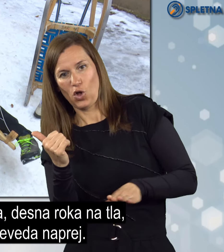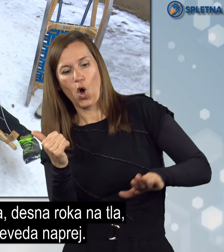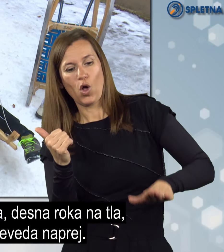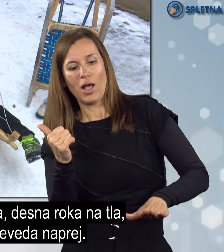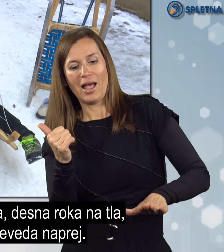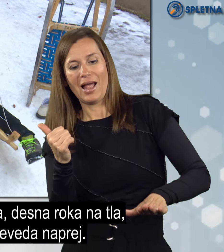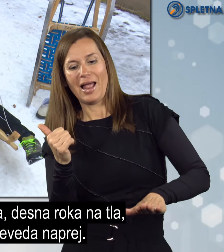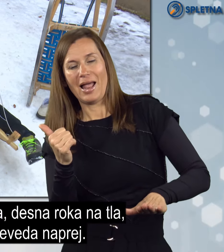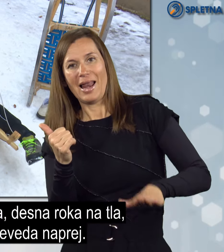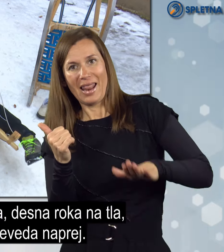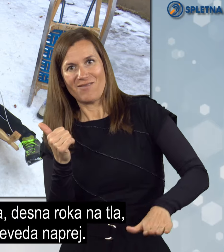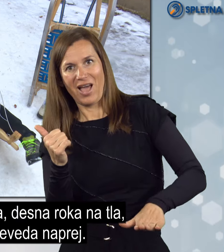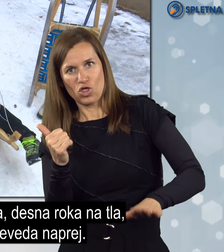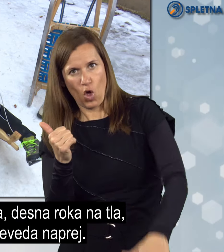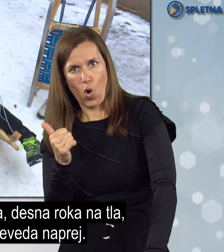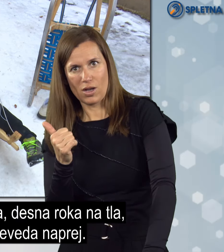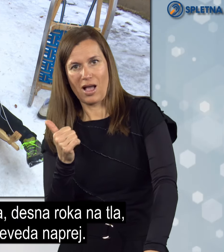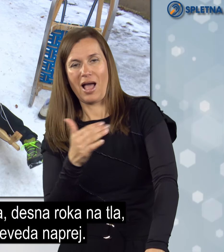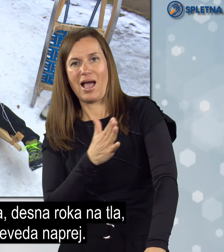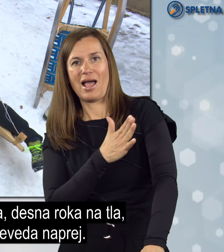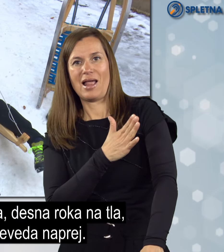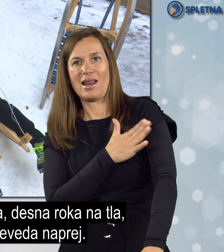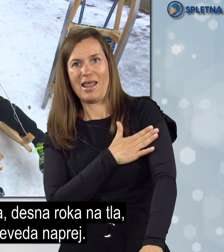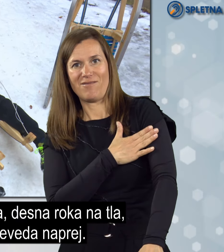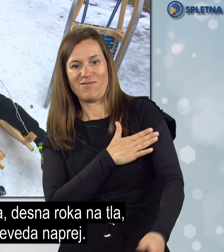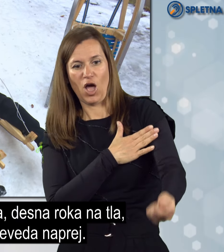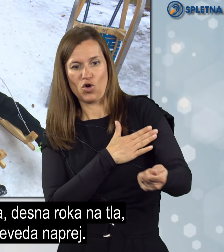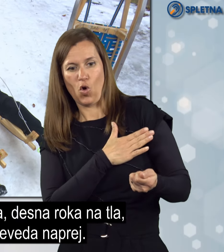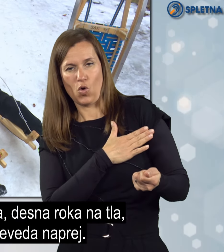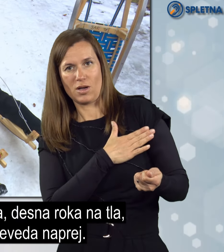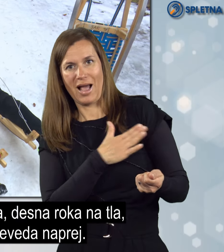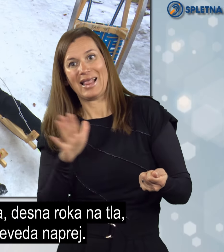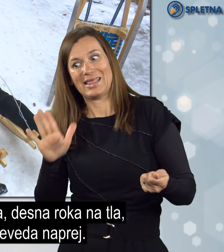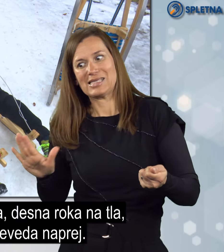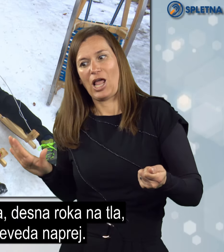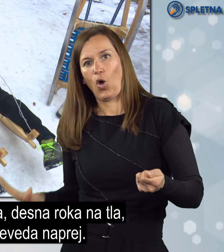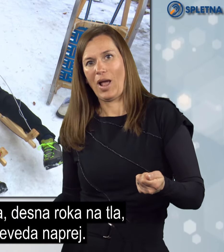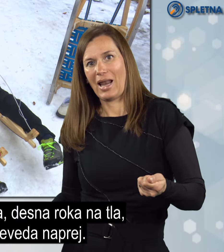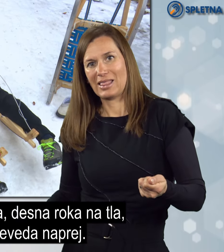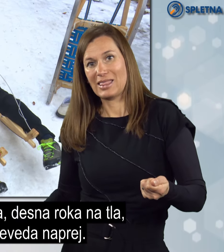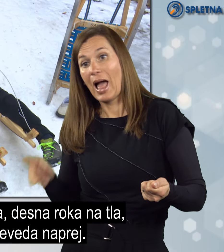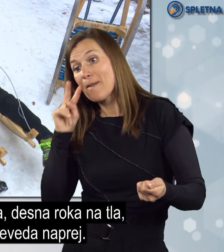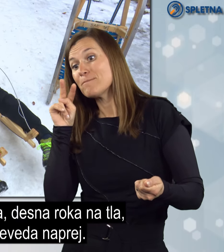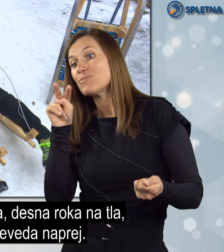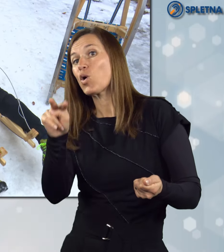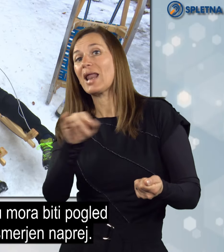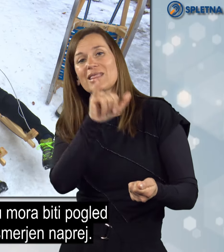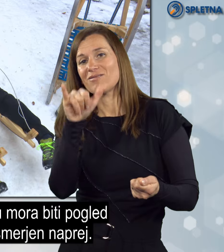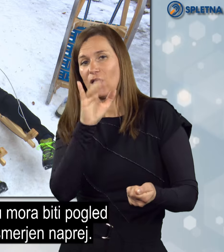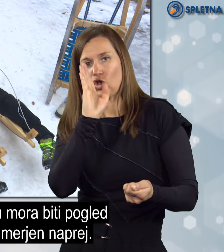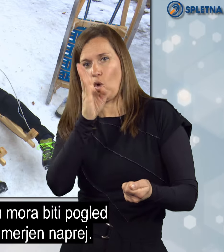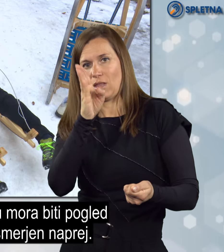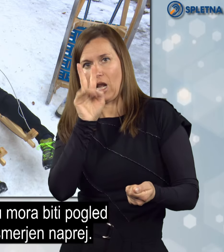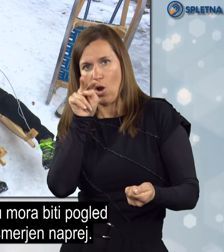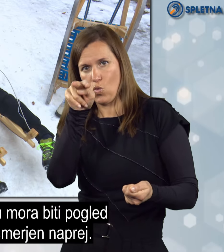desno, leva noga, leva roka, desna roka na tla, pogled seveda naprej. Pogled pri sanke